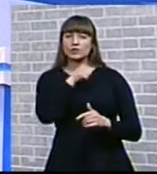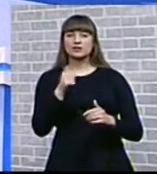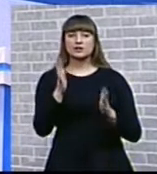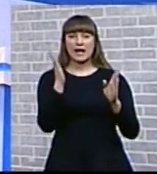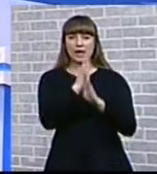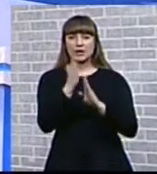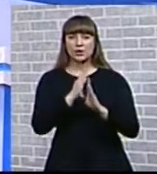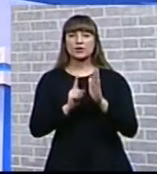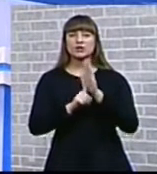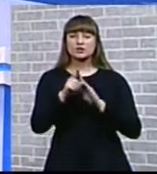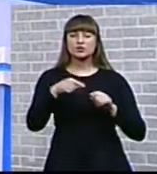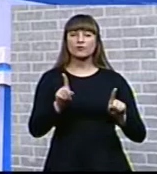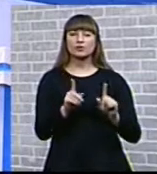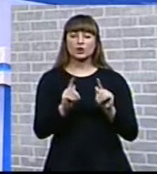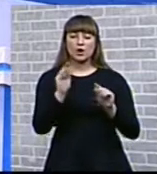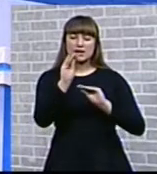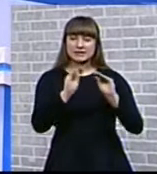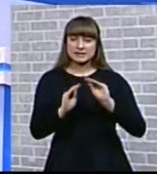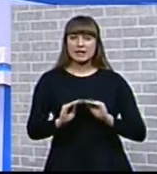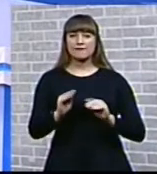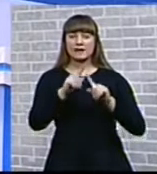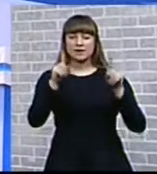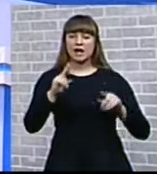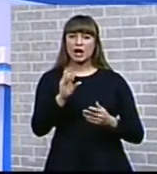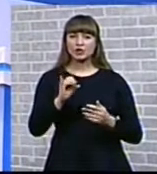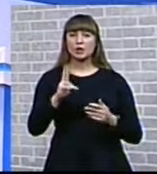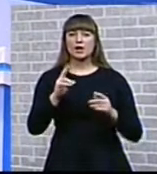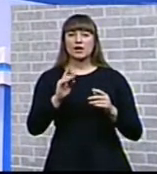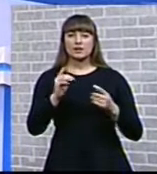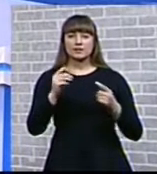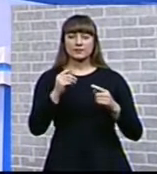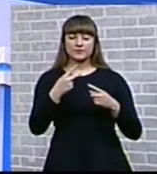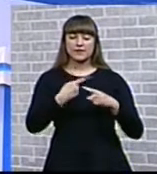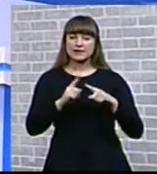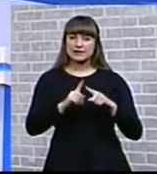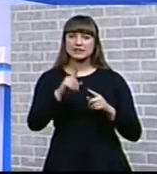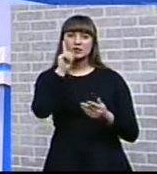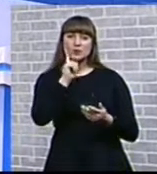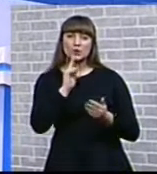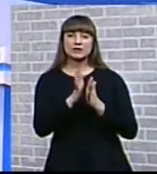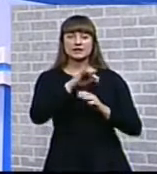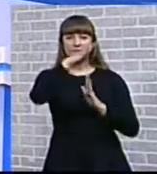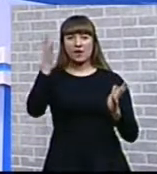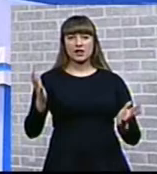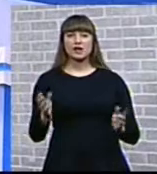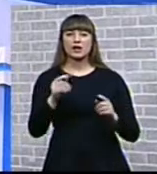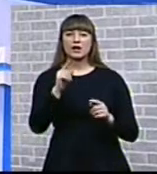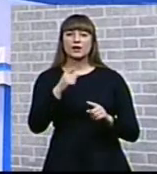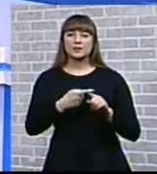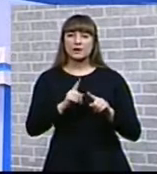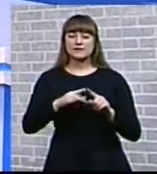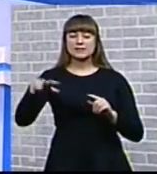что составят интерактивную карту стихийных свалок. На нее уже нанесли почти сотню точек по всей стране. На очереди